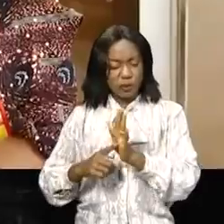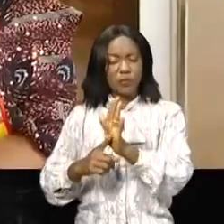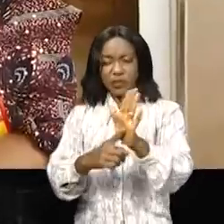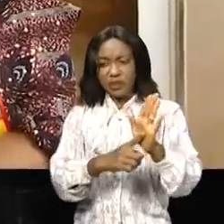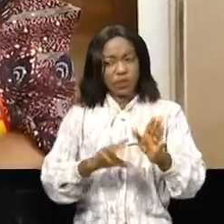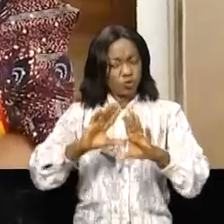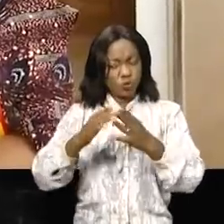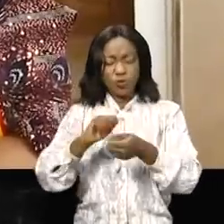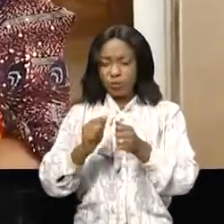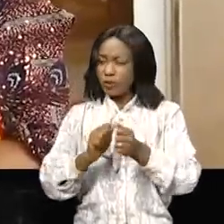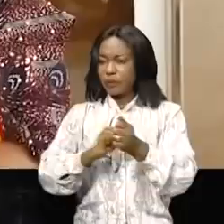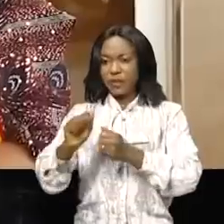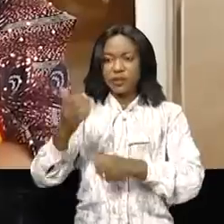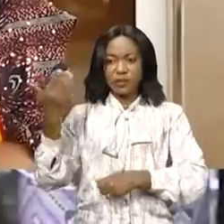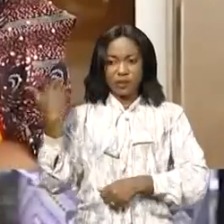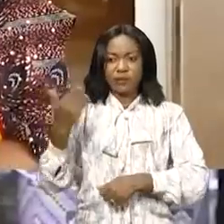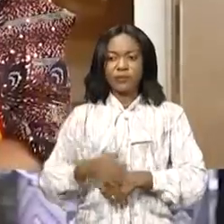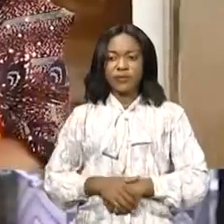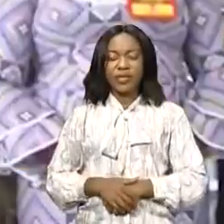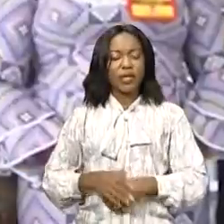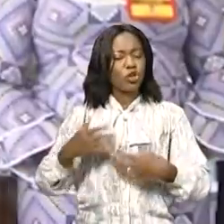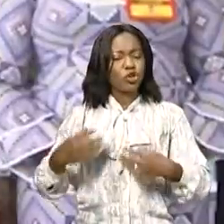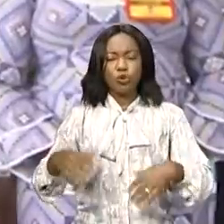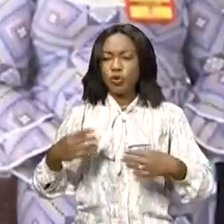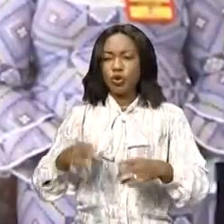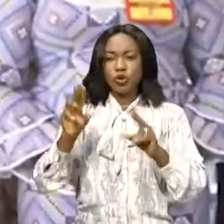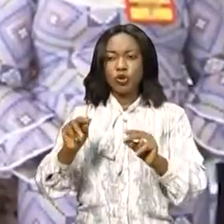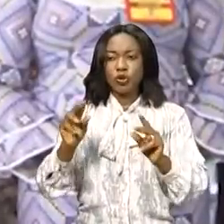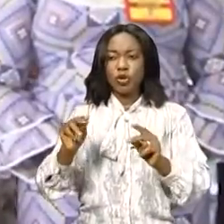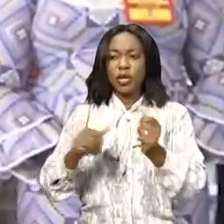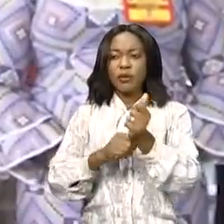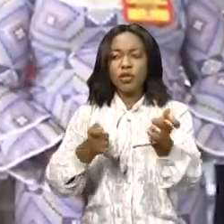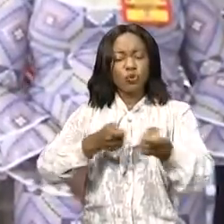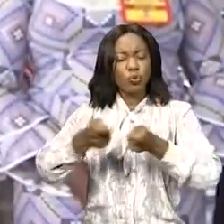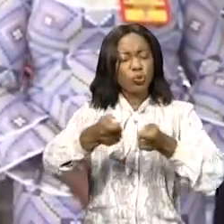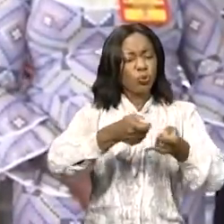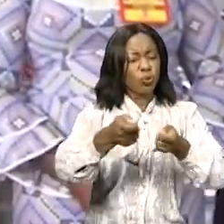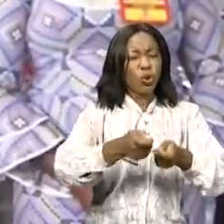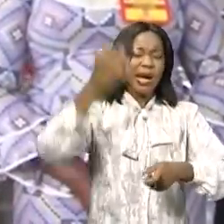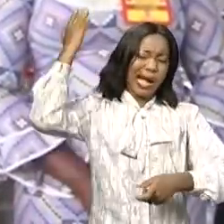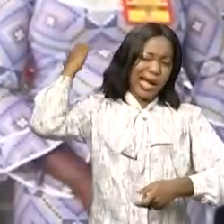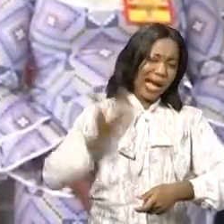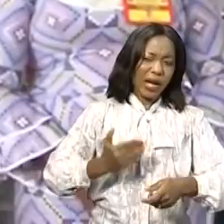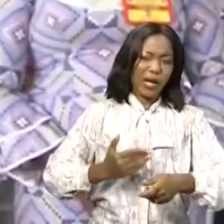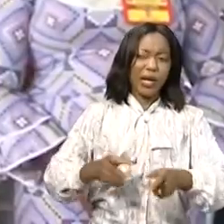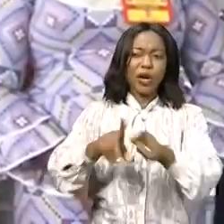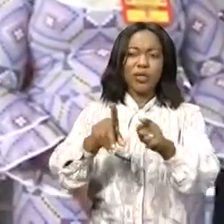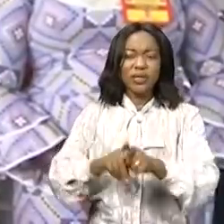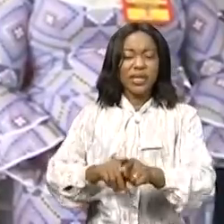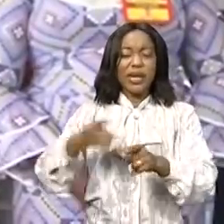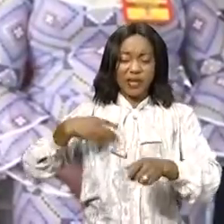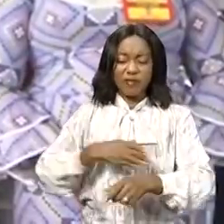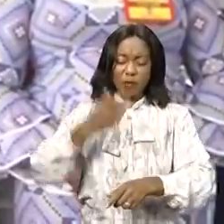à glacer le sang. C'est le calvaire les gens sont massacrés les gens sont tués ceux décapités à la machette les femmes sont éventuelles les femmes